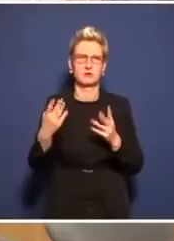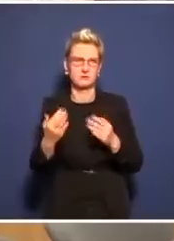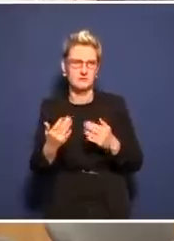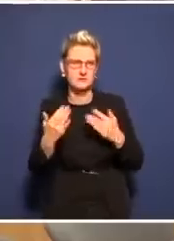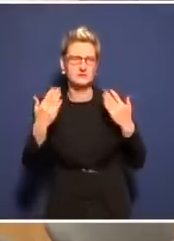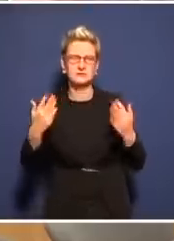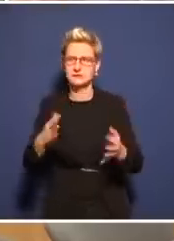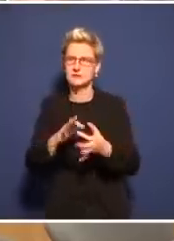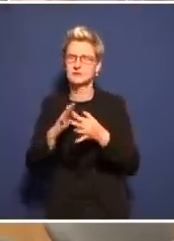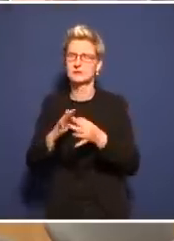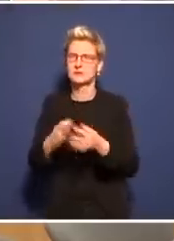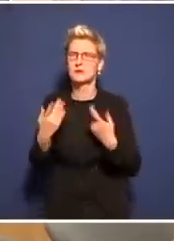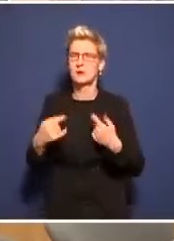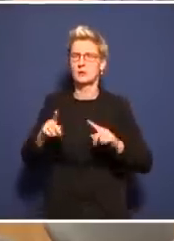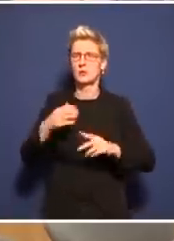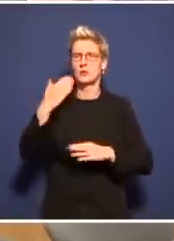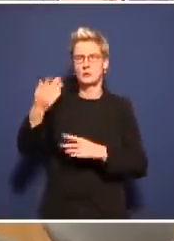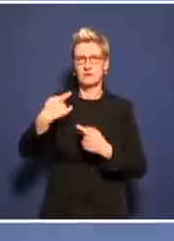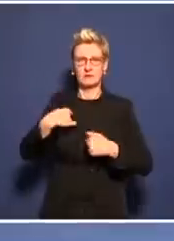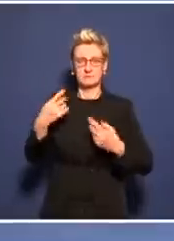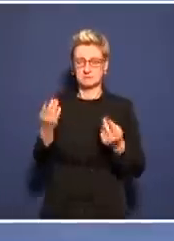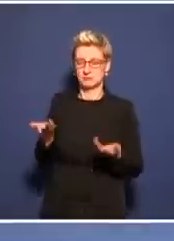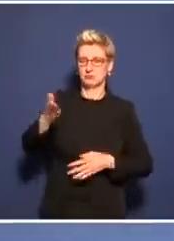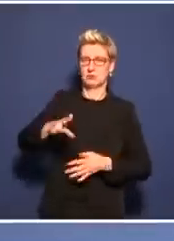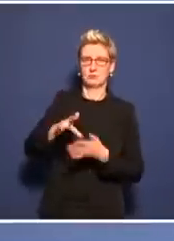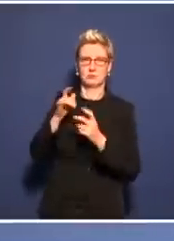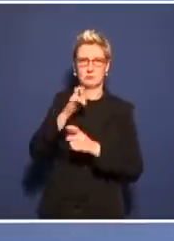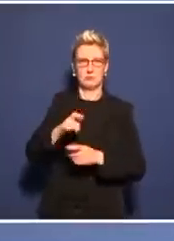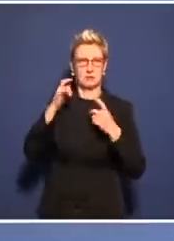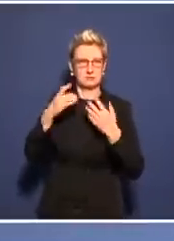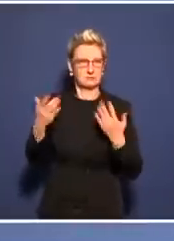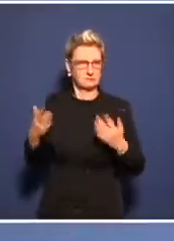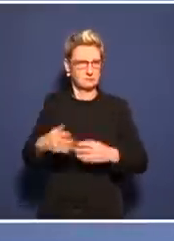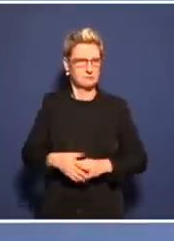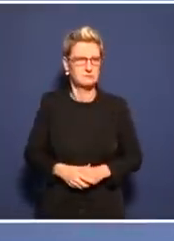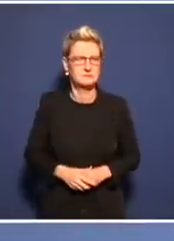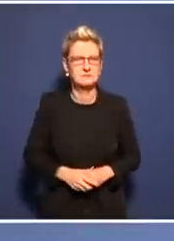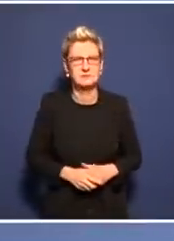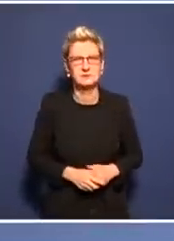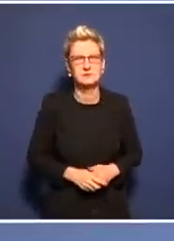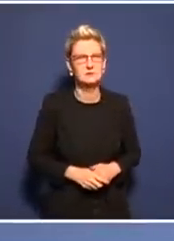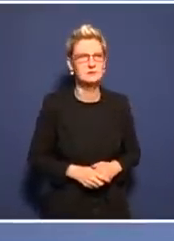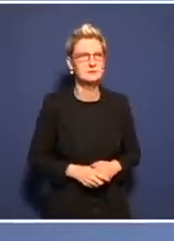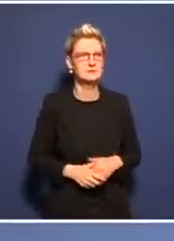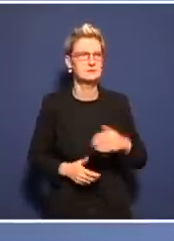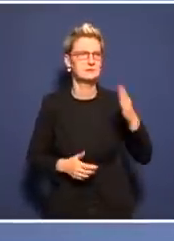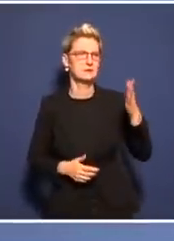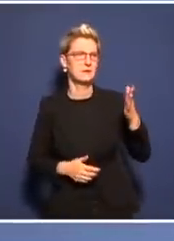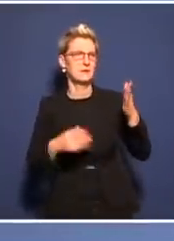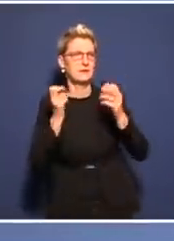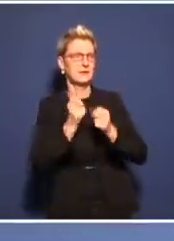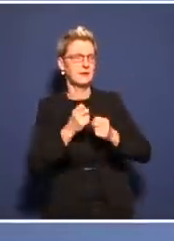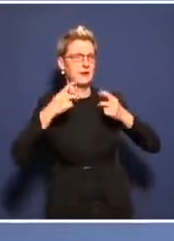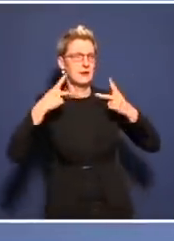falschen Fragen. Ja, vielen Dank. Ich habe ja schon mal eine klare Haltung